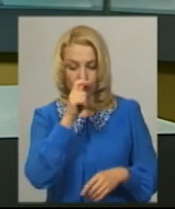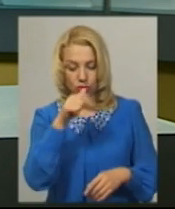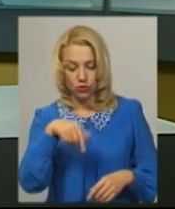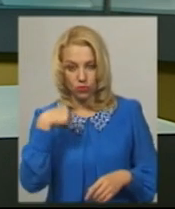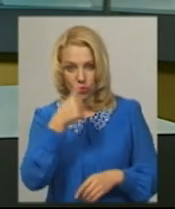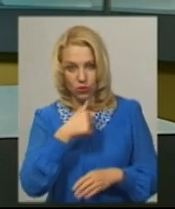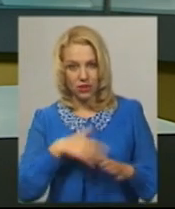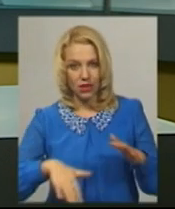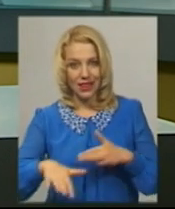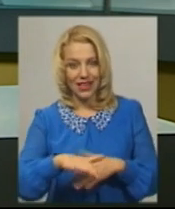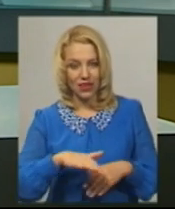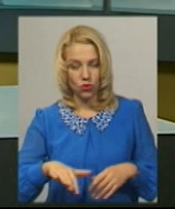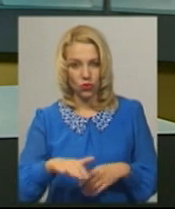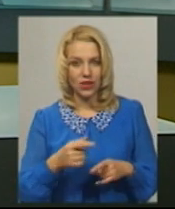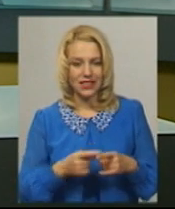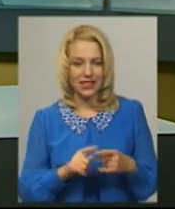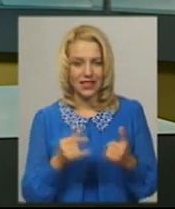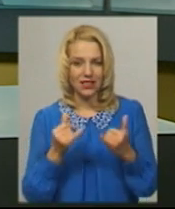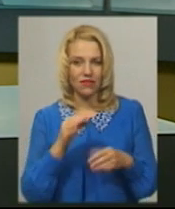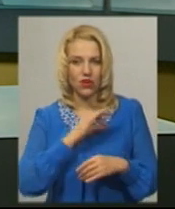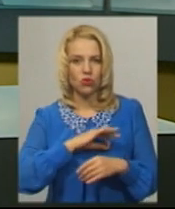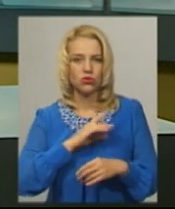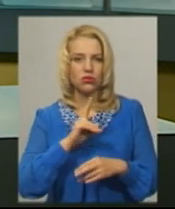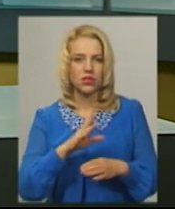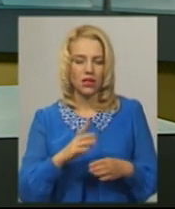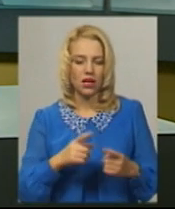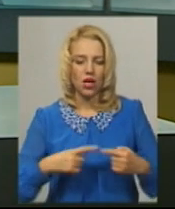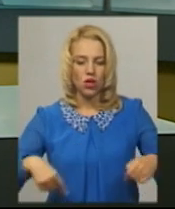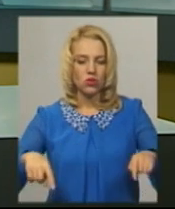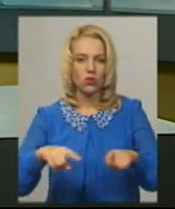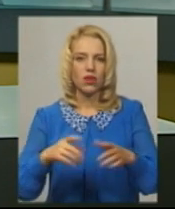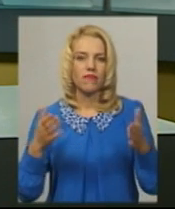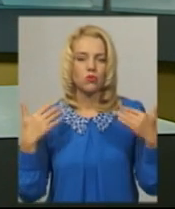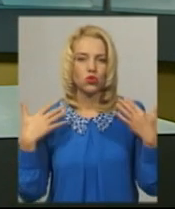Територія, за словами Сергія Шпаковського, наразі використовується як зона відпочинку.